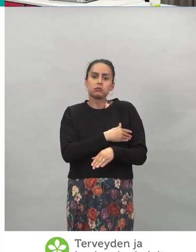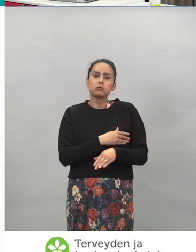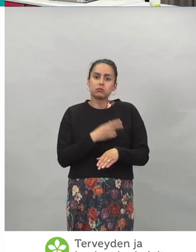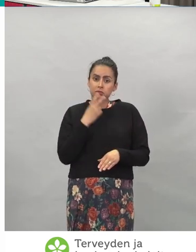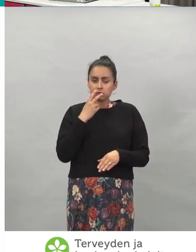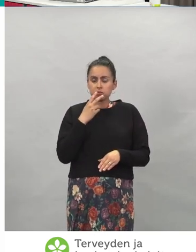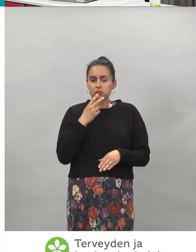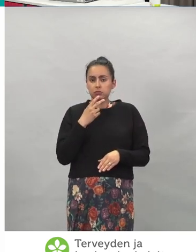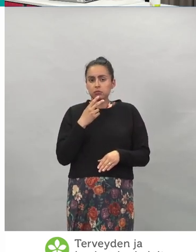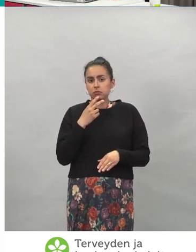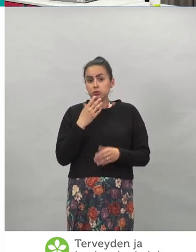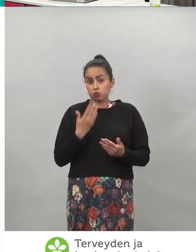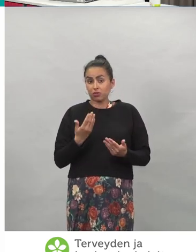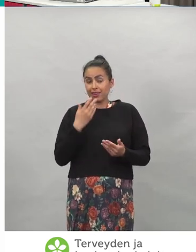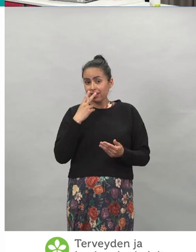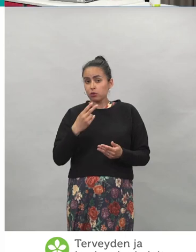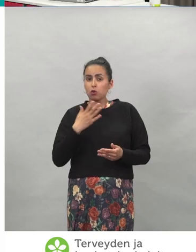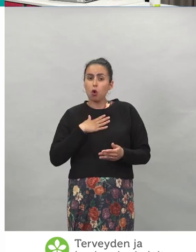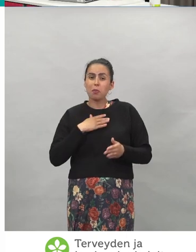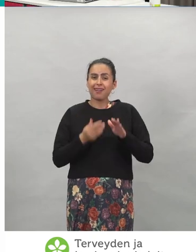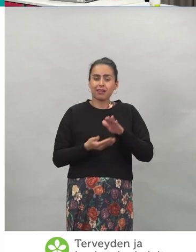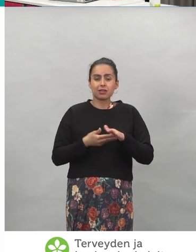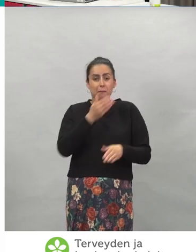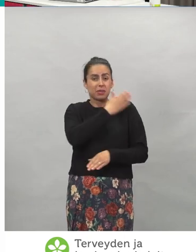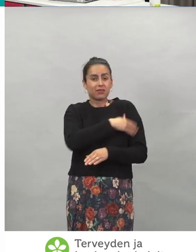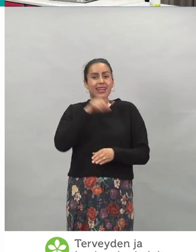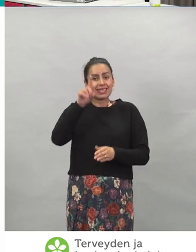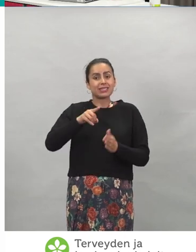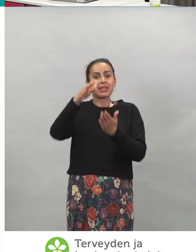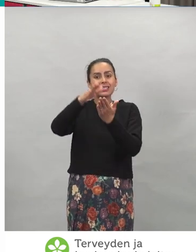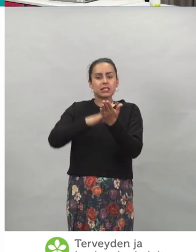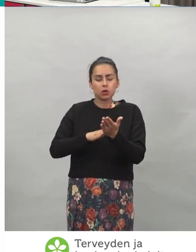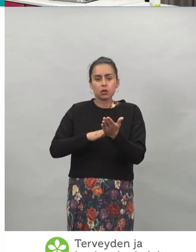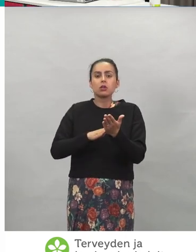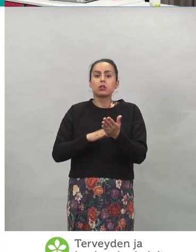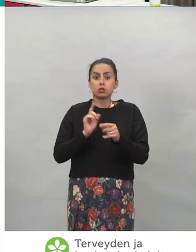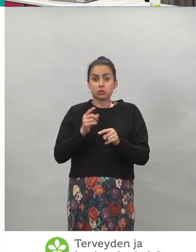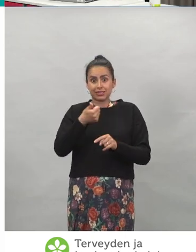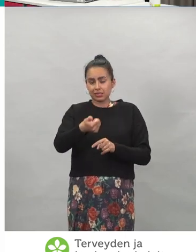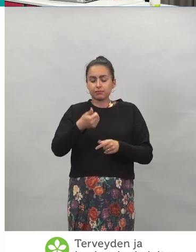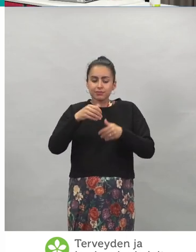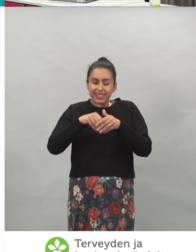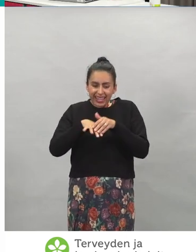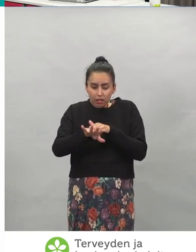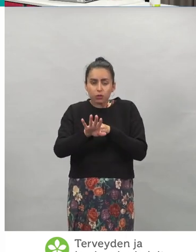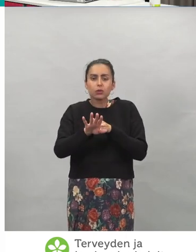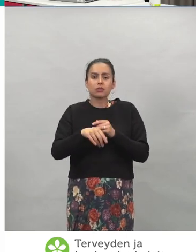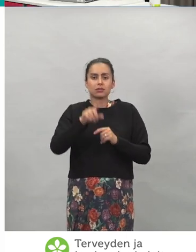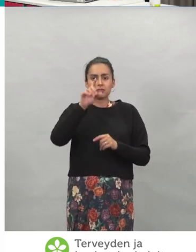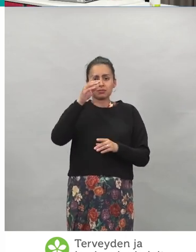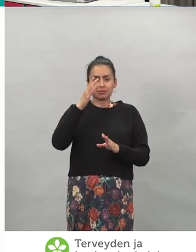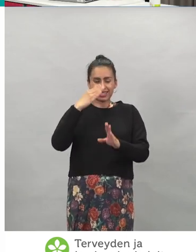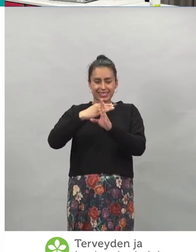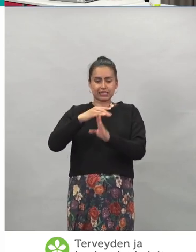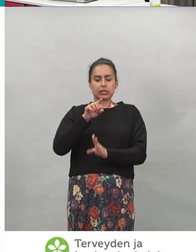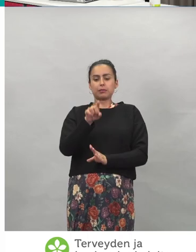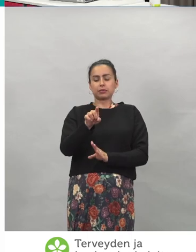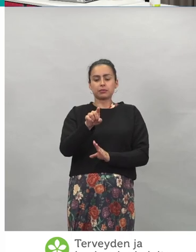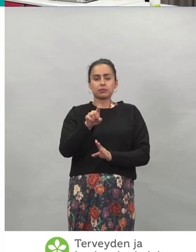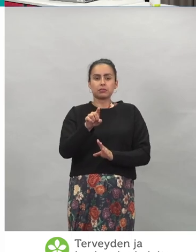etusivu sinne, kun kansalainen kirjautuu. Tuossa keskellä on jo mahdollista siirtyä tuohon